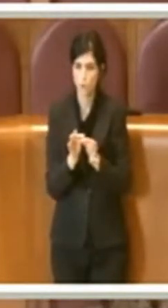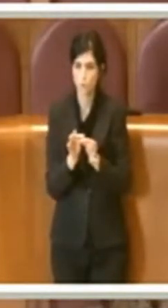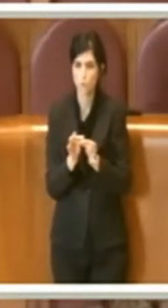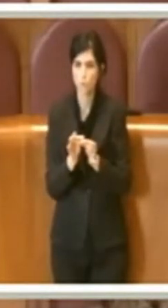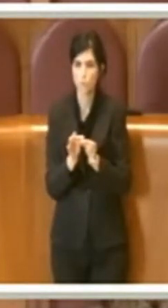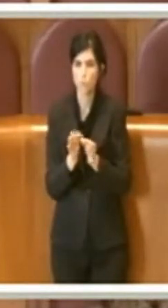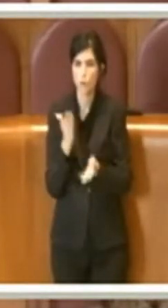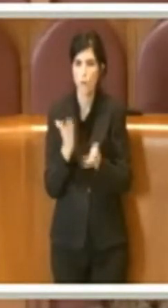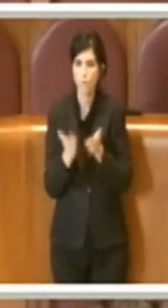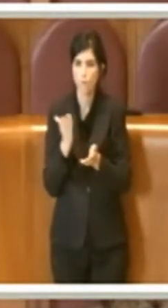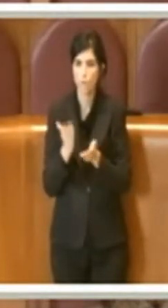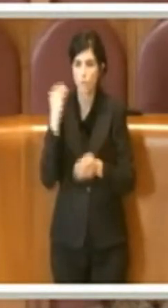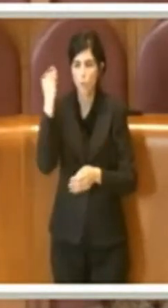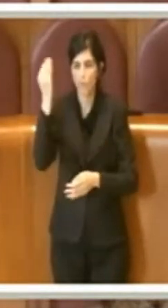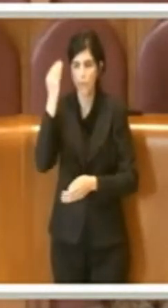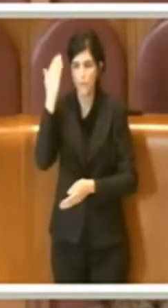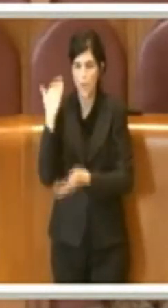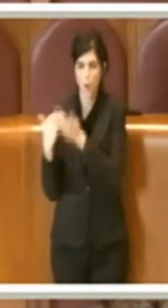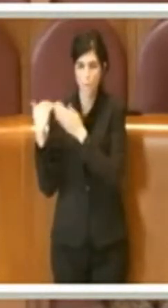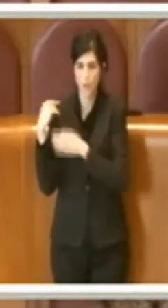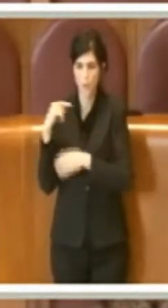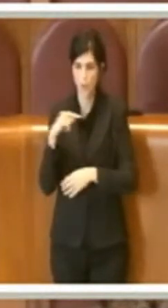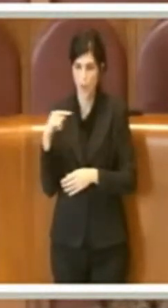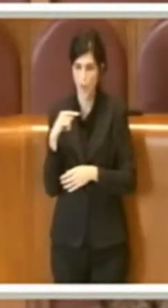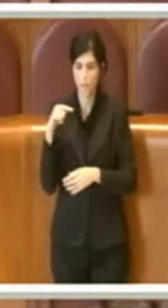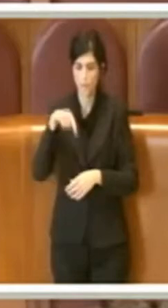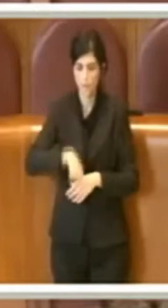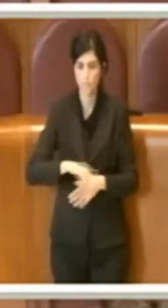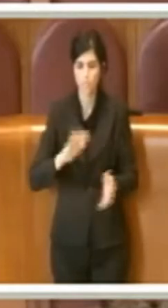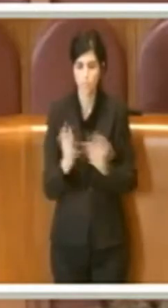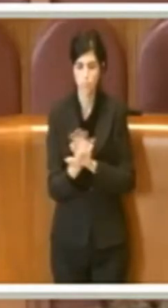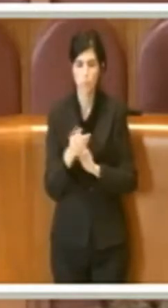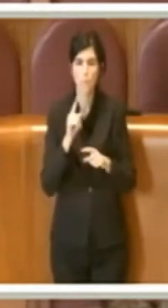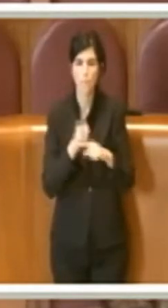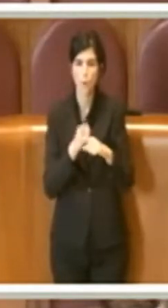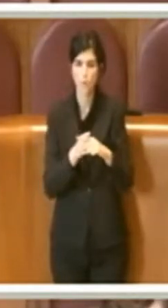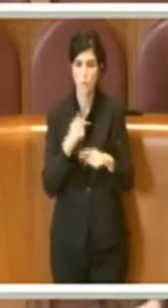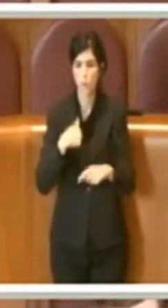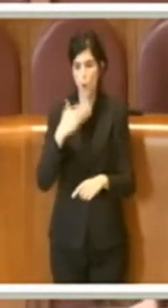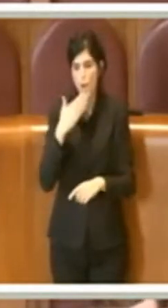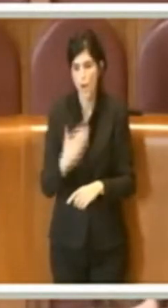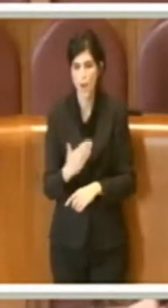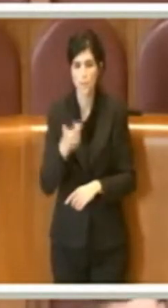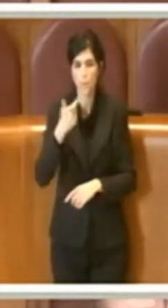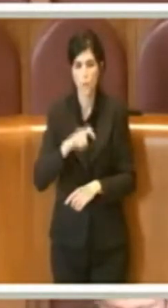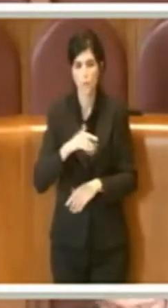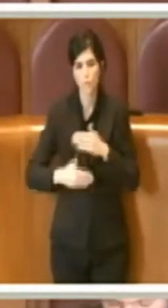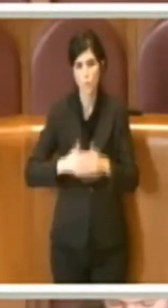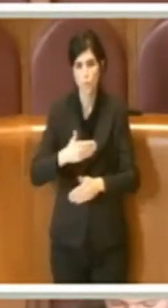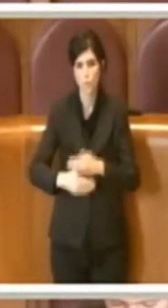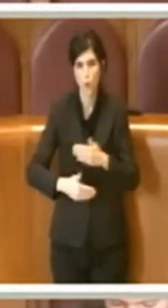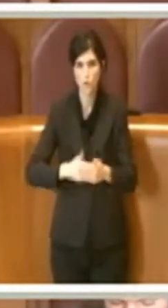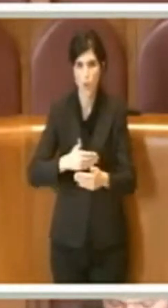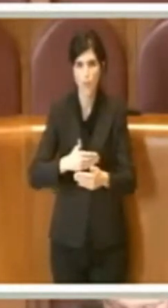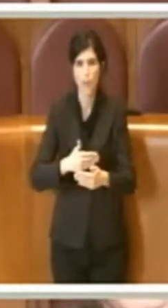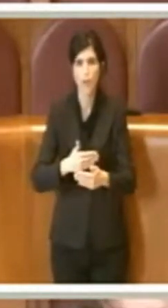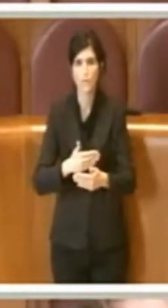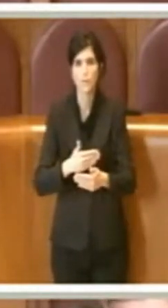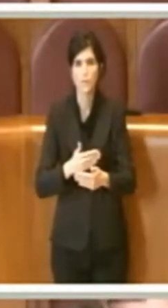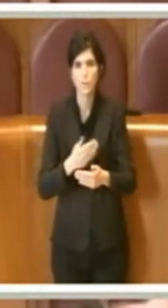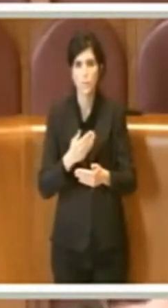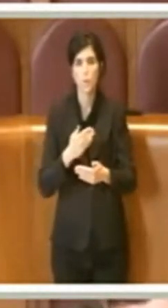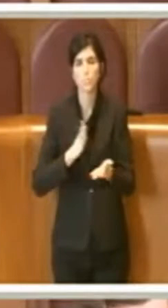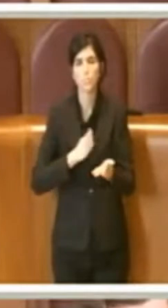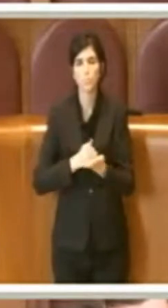rilasciato. Per cui a loro vanno i miei ringraziamenti perché si potrà procedere nell'iter